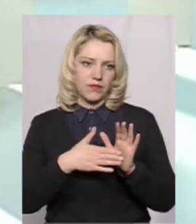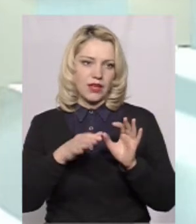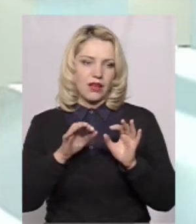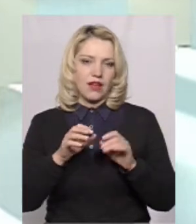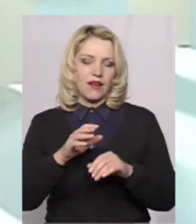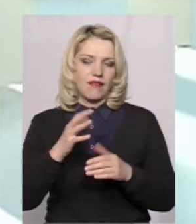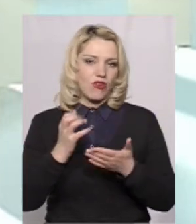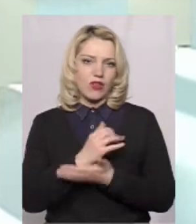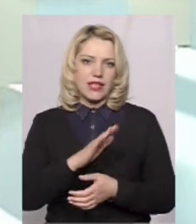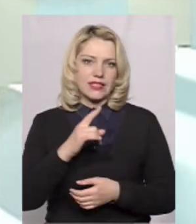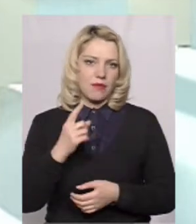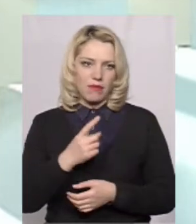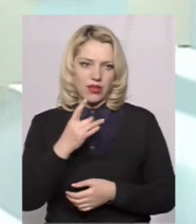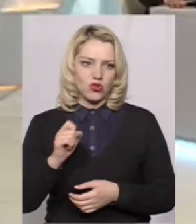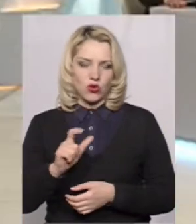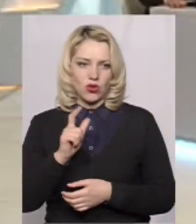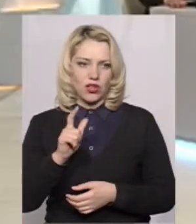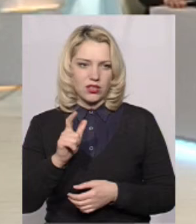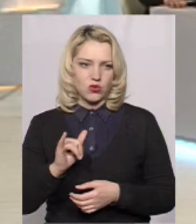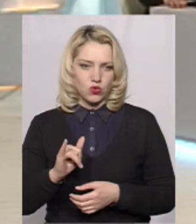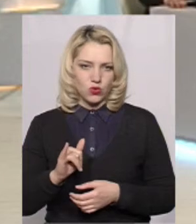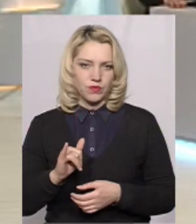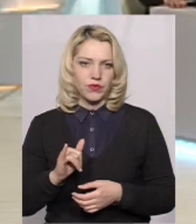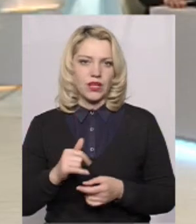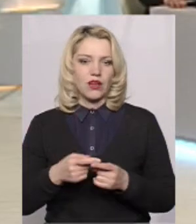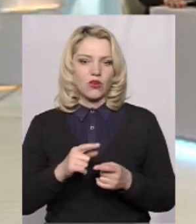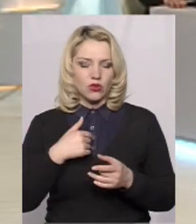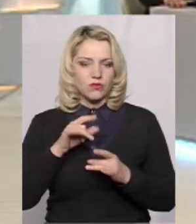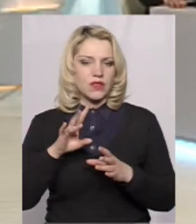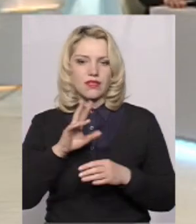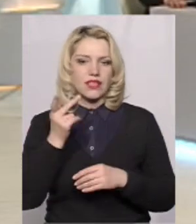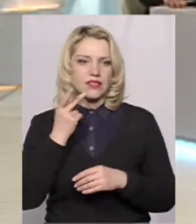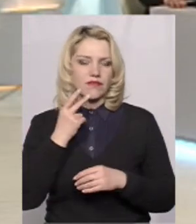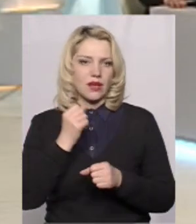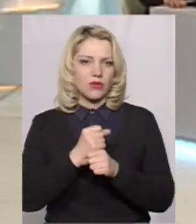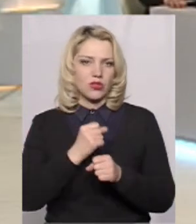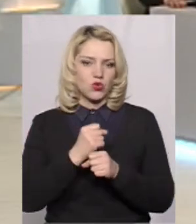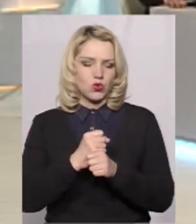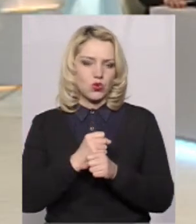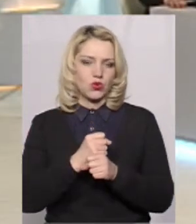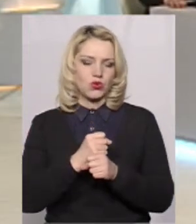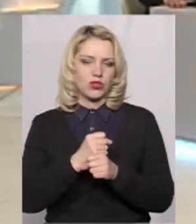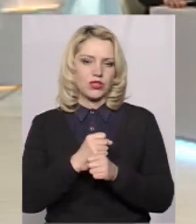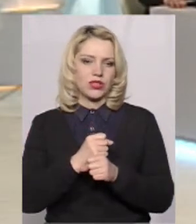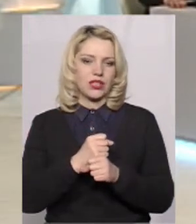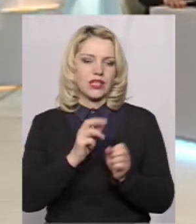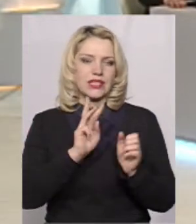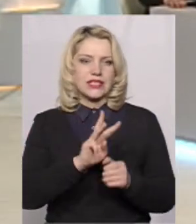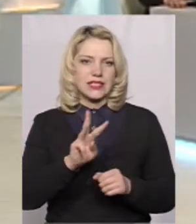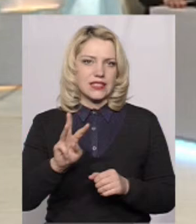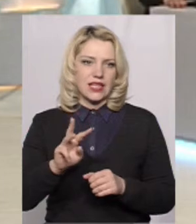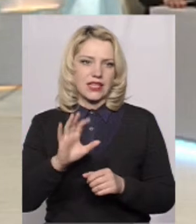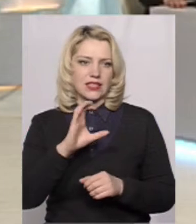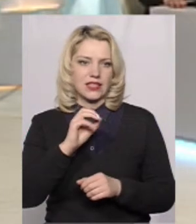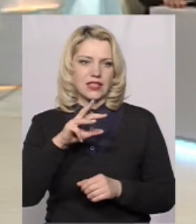вийшло не з першого разу. До речі, на це потрібно звернути, що не завжди працює сайт, і не завжди якісь смс приходять з цим. Це